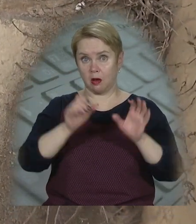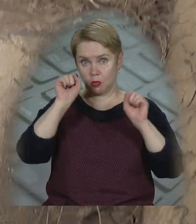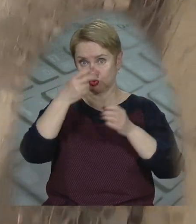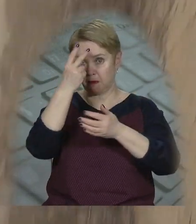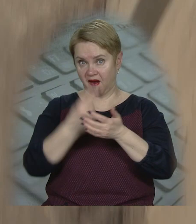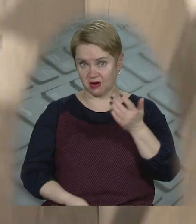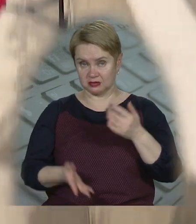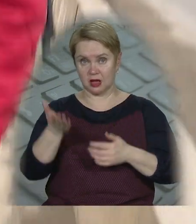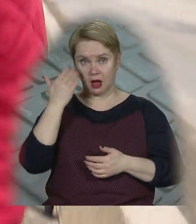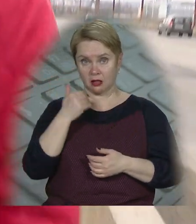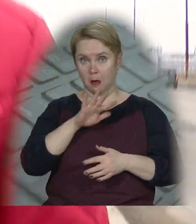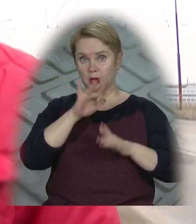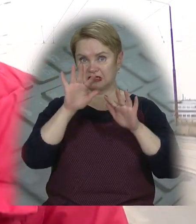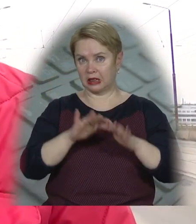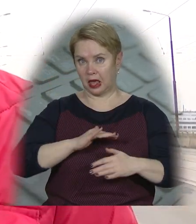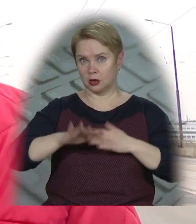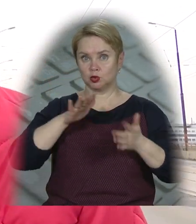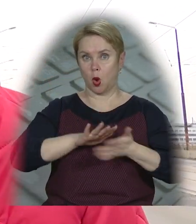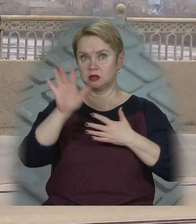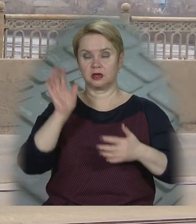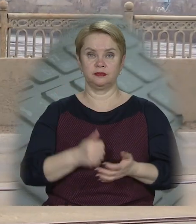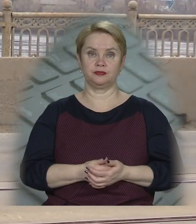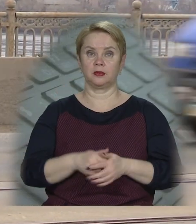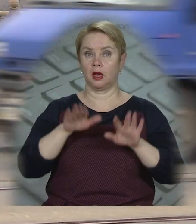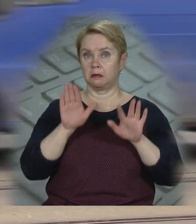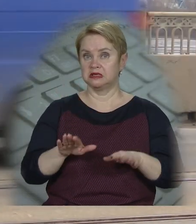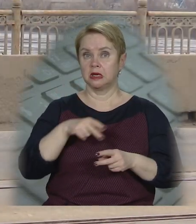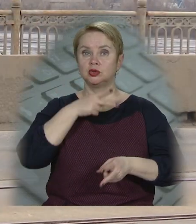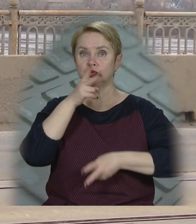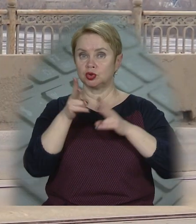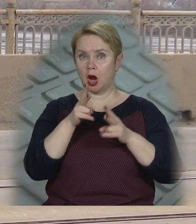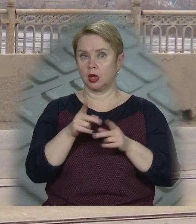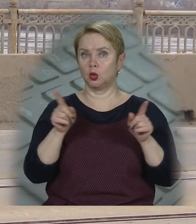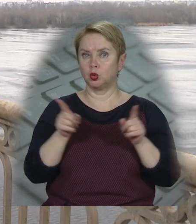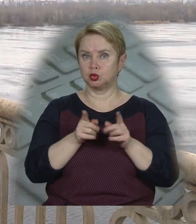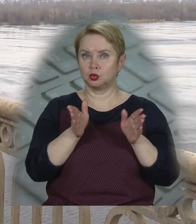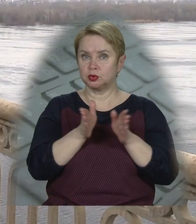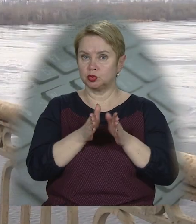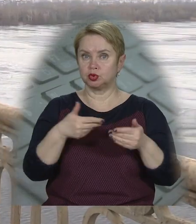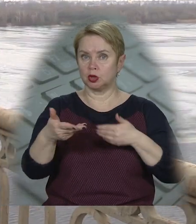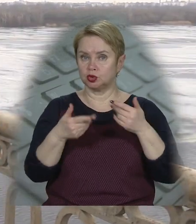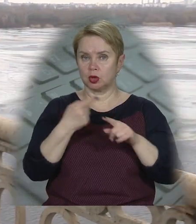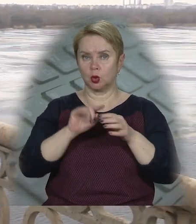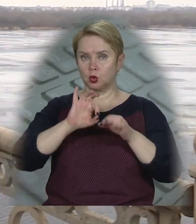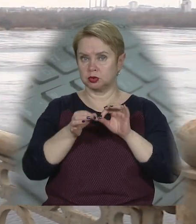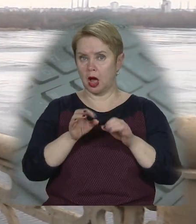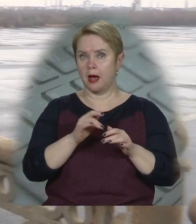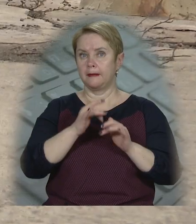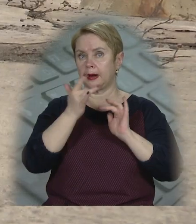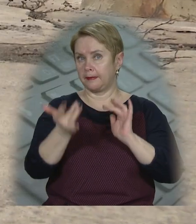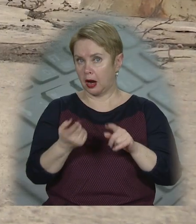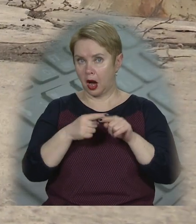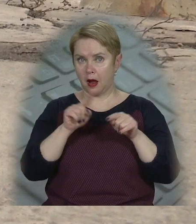ями, можна і провалитися, коли воно під снігом, коли скользко. Містяни також скаржаться на вузьку пішохідну частину. Це ускладнює рух